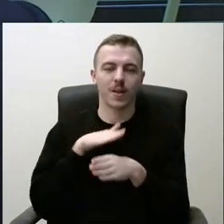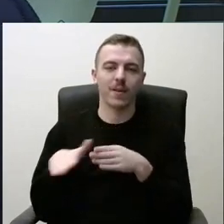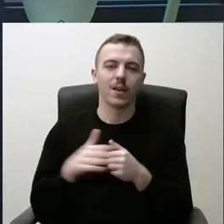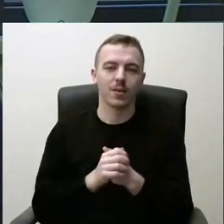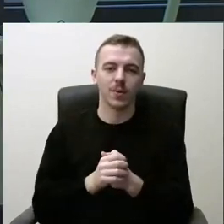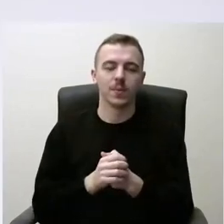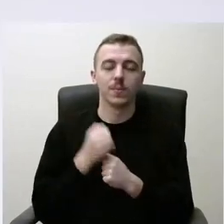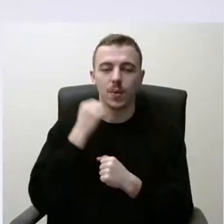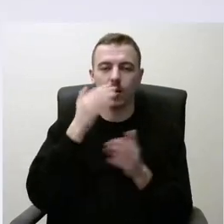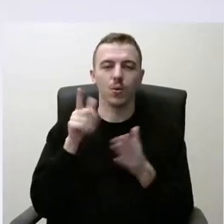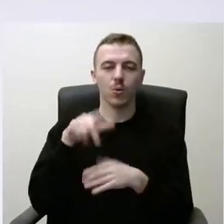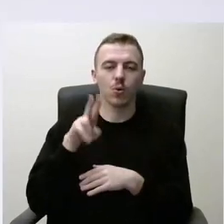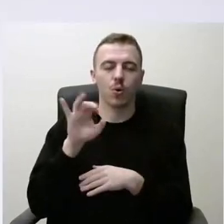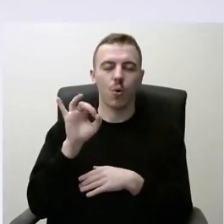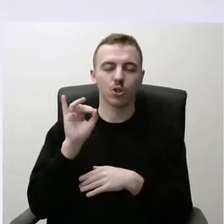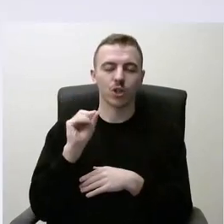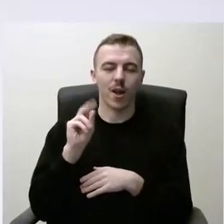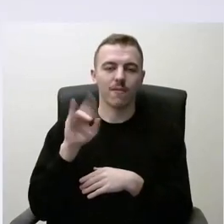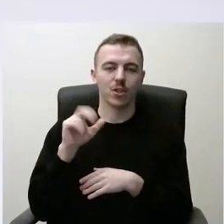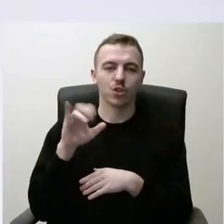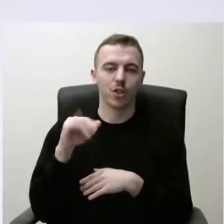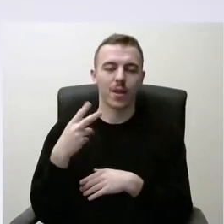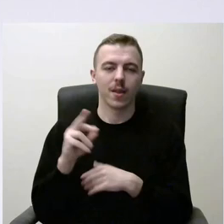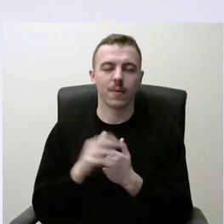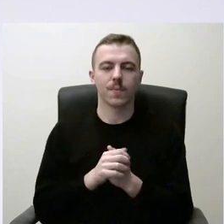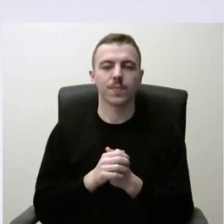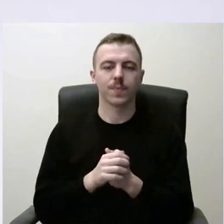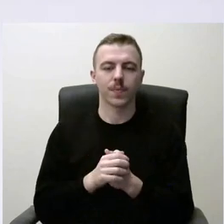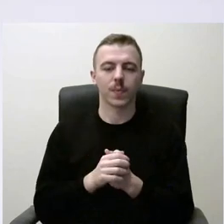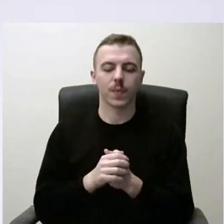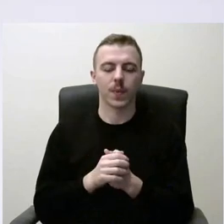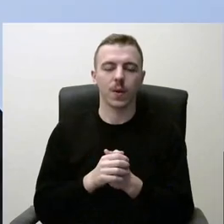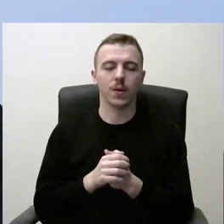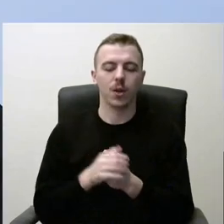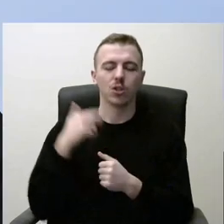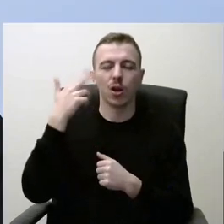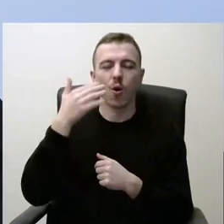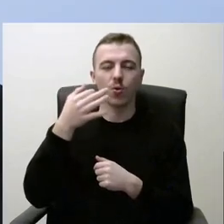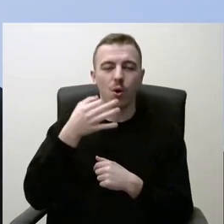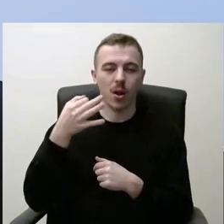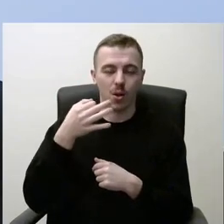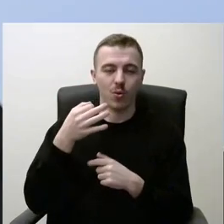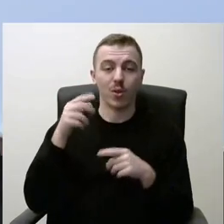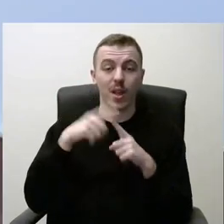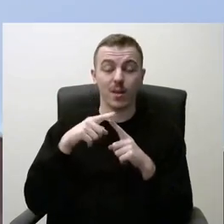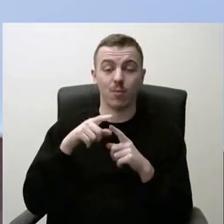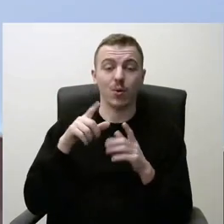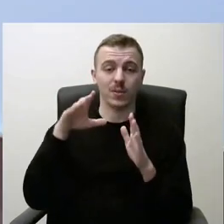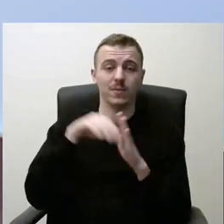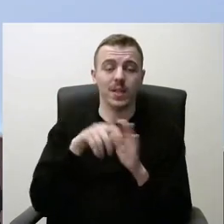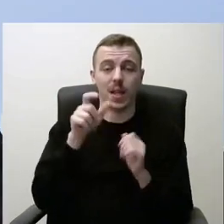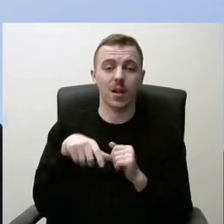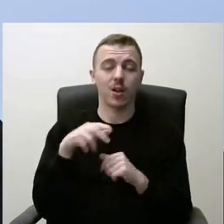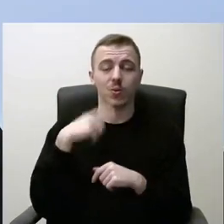Dėkuoju, ponia Lukoševiči, neprašau. Kadangi su Kauno rajono atrybos narė, tai noriu pasakyti, kad mūsų